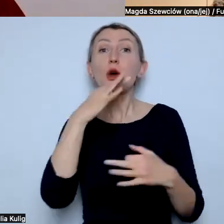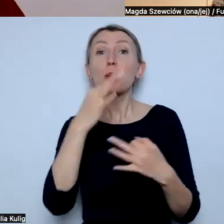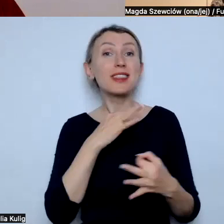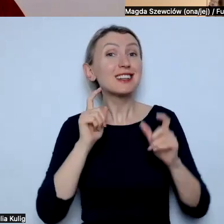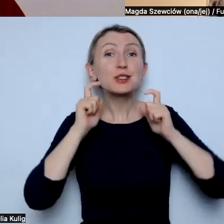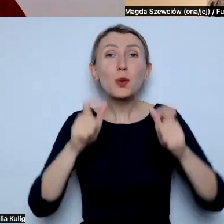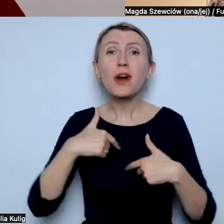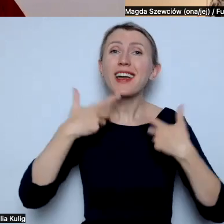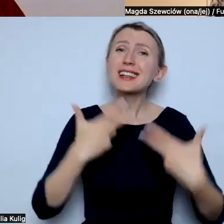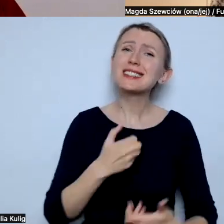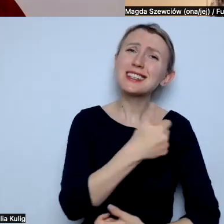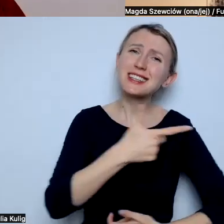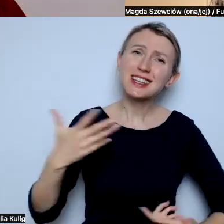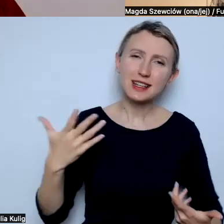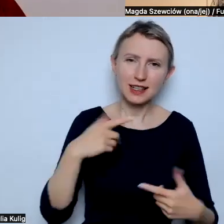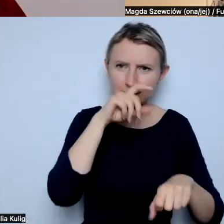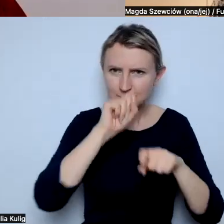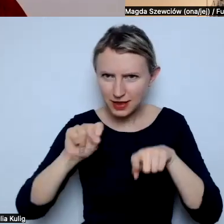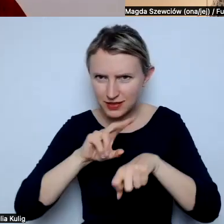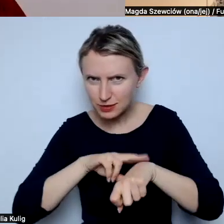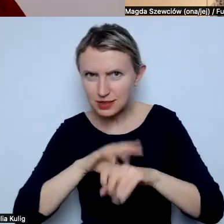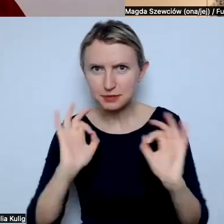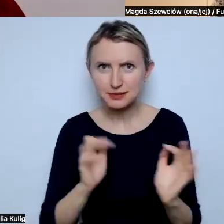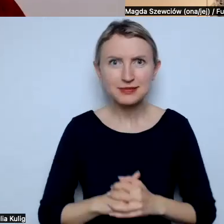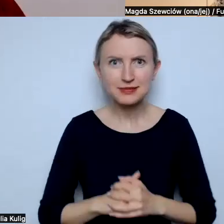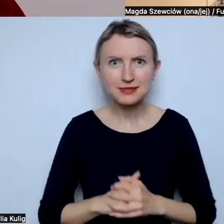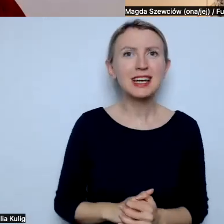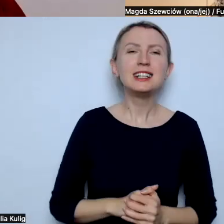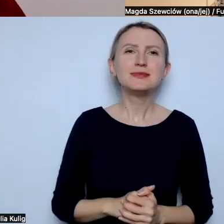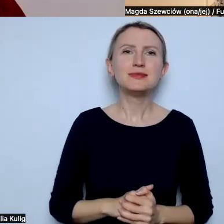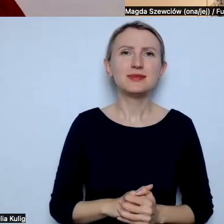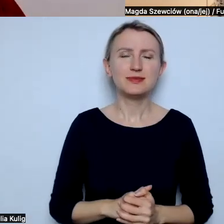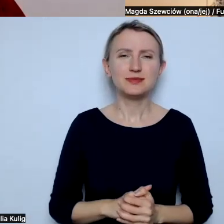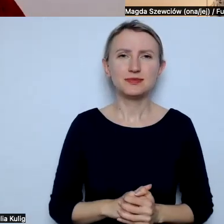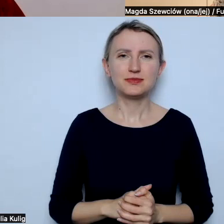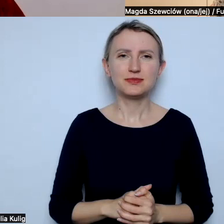kilka... Ja już patrzę na zegarek, więc...